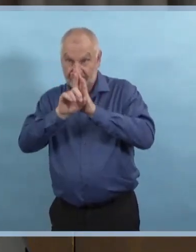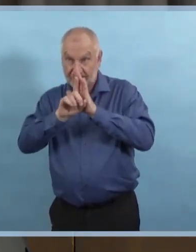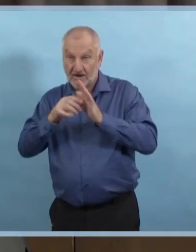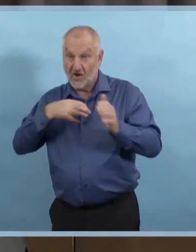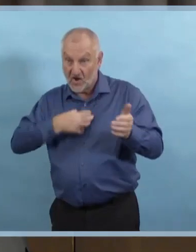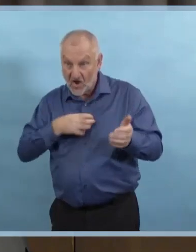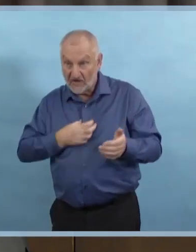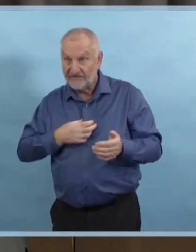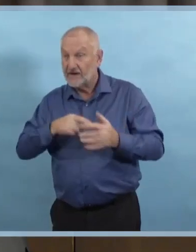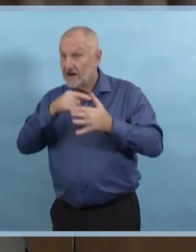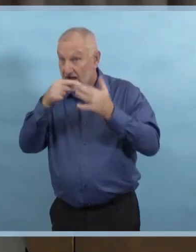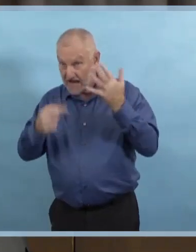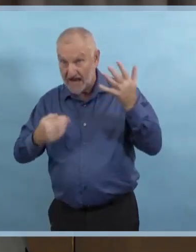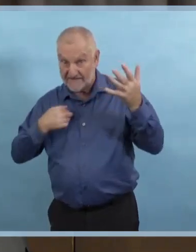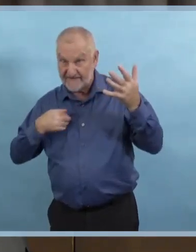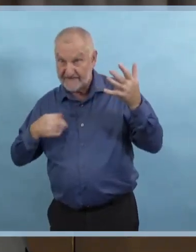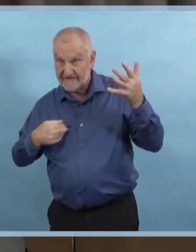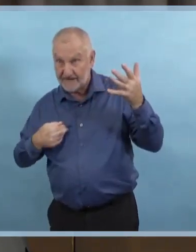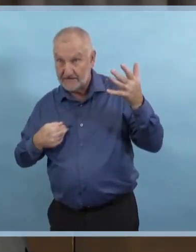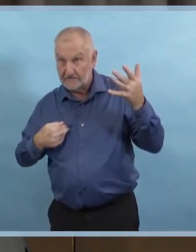De CTV Winnipeg, Michael.